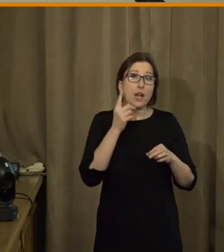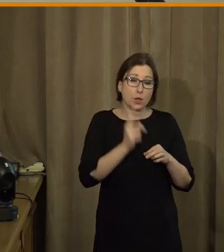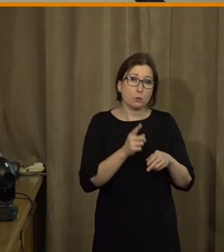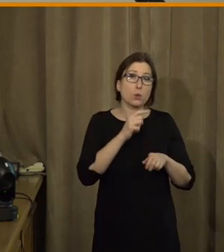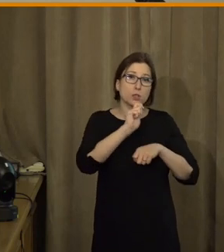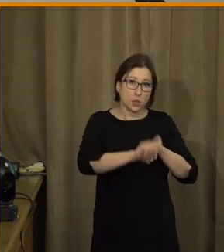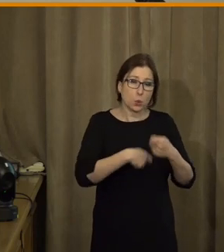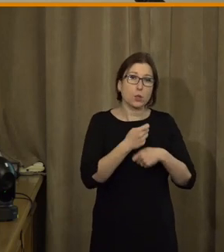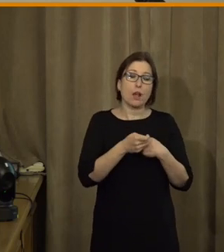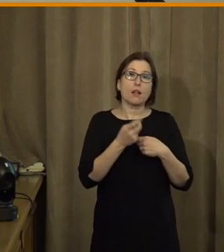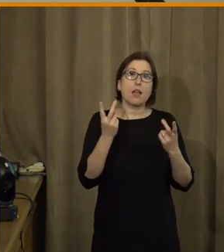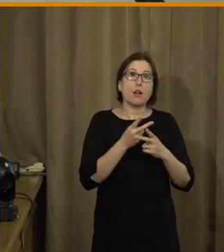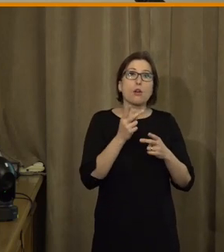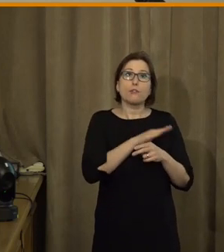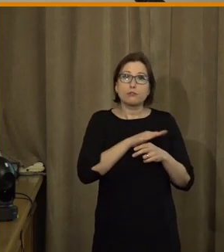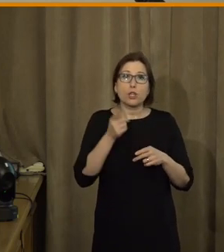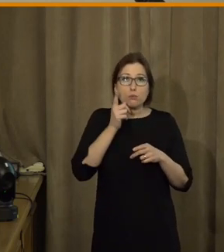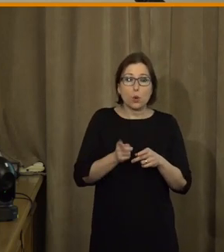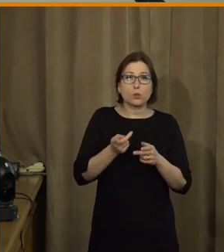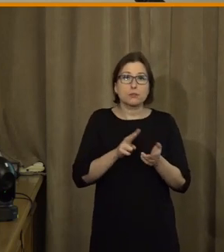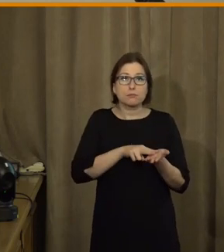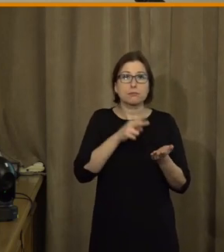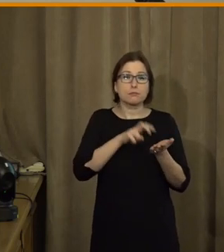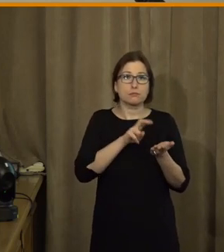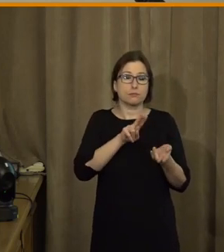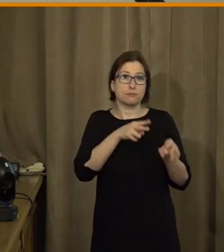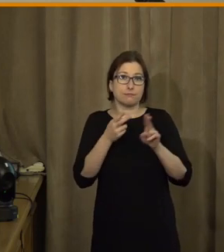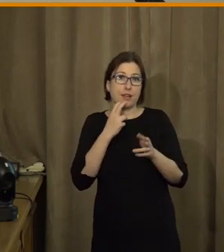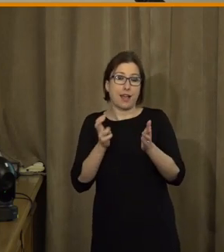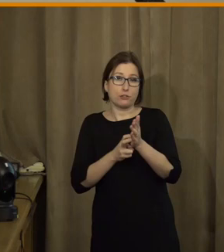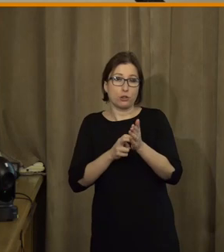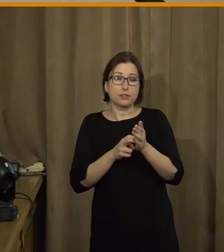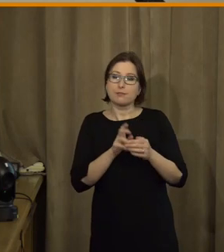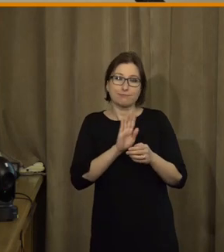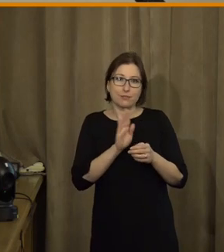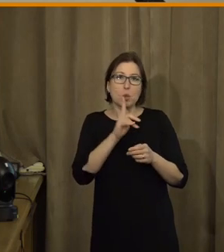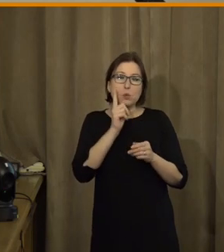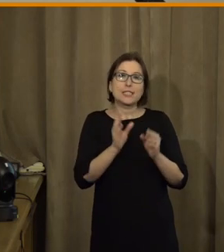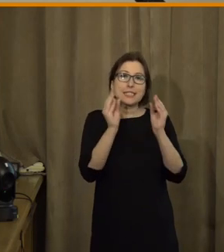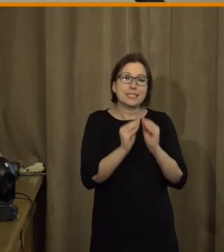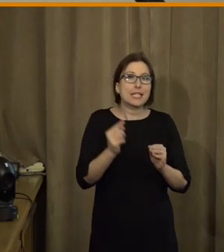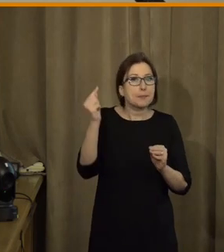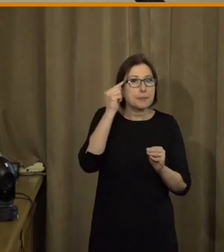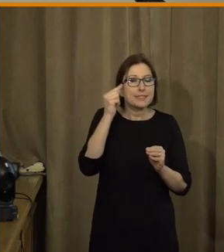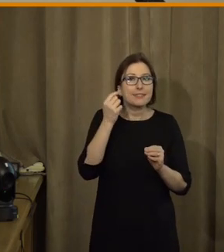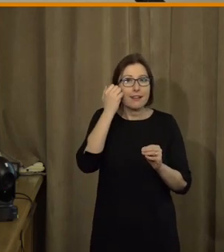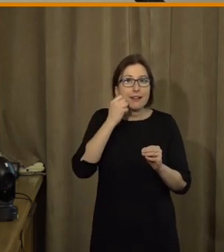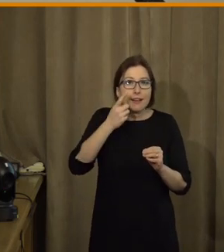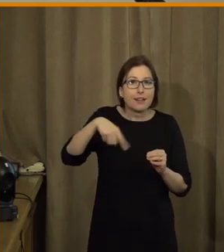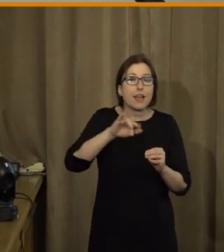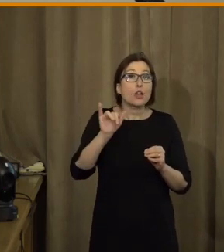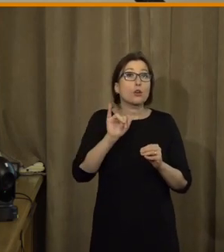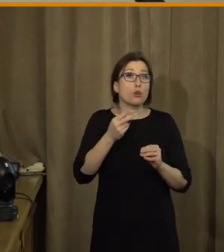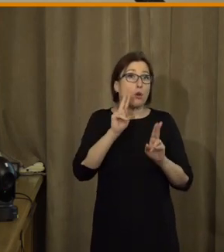činit kroky, ne k tomu, aby jsme všichni byli digitalizovaní, ale aby nějakým způsobem systematizoval ten